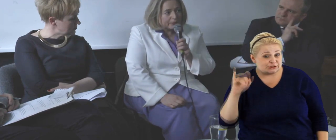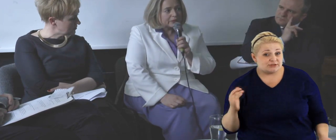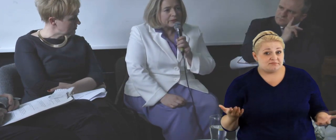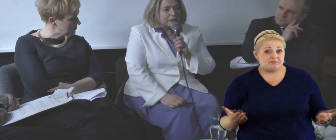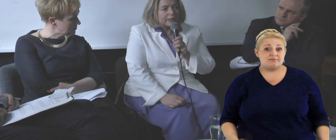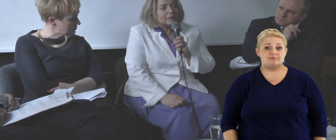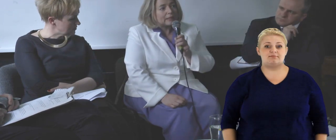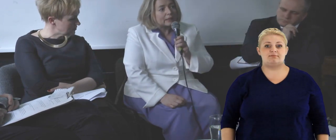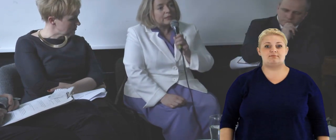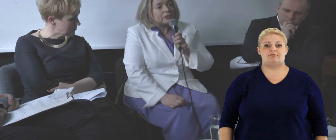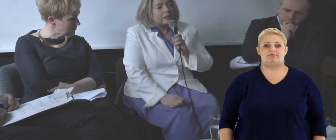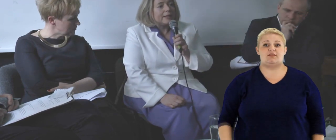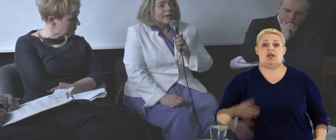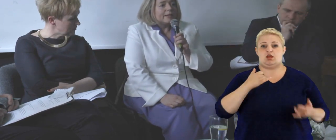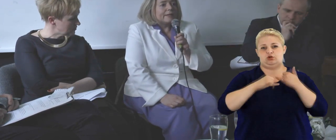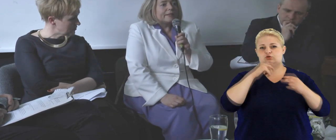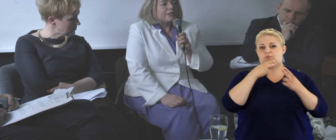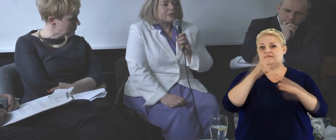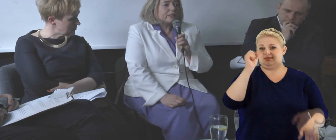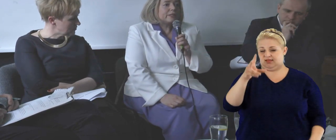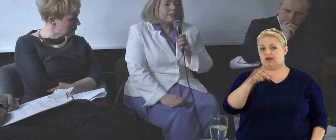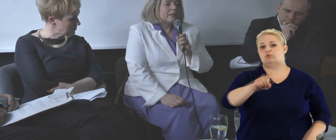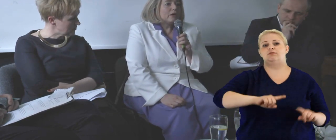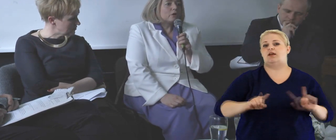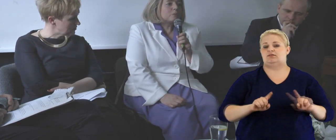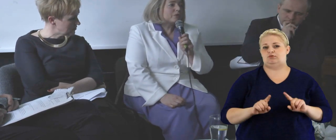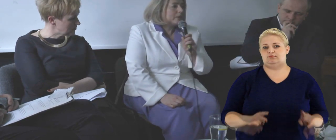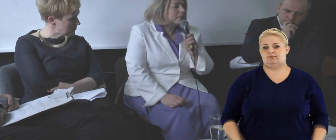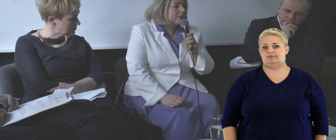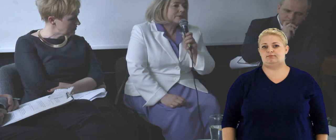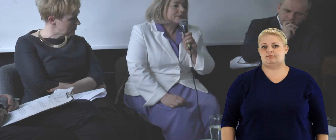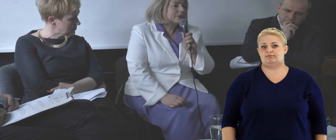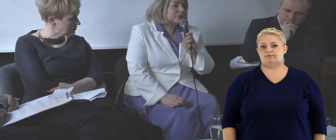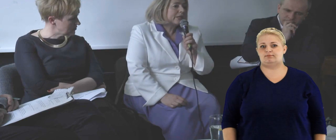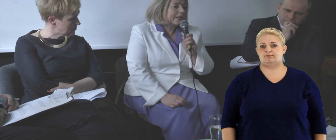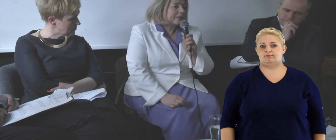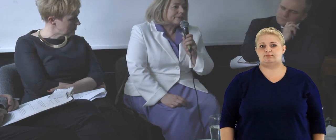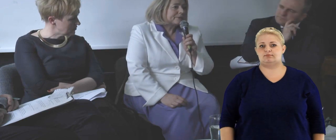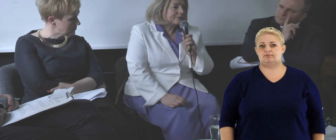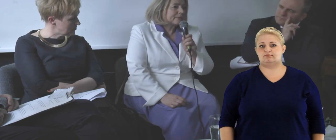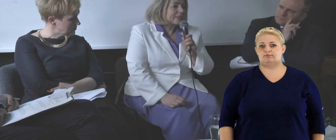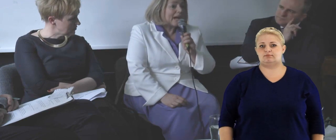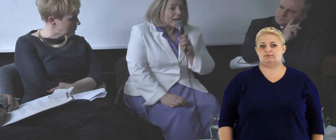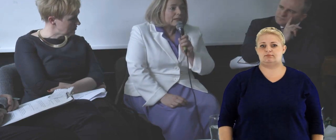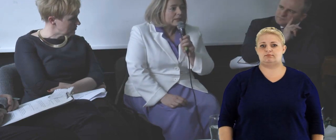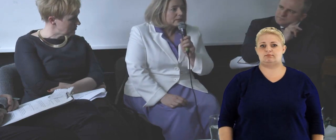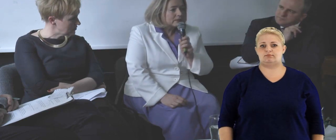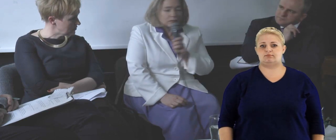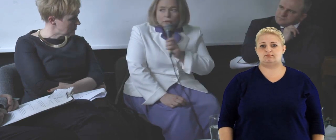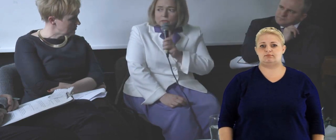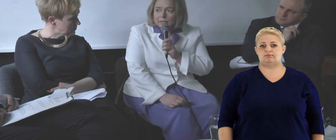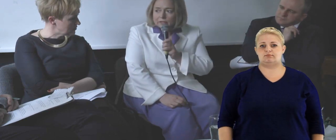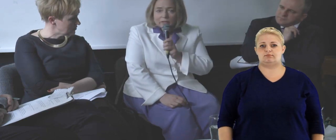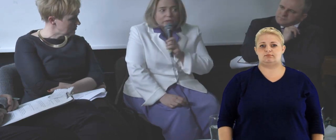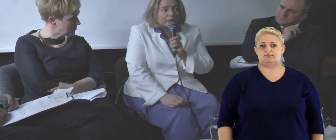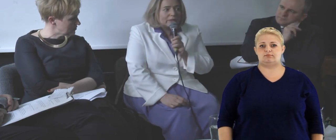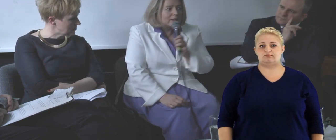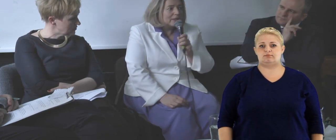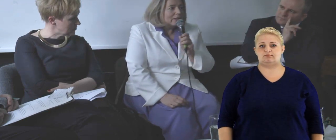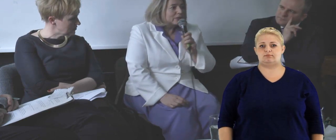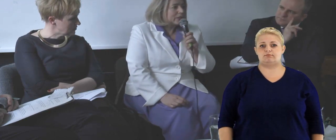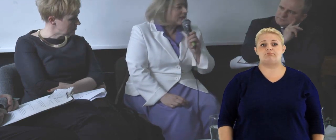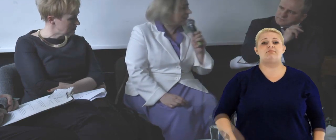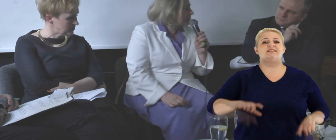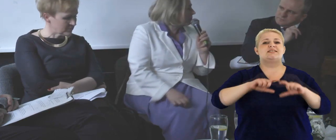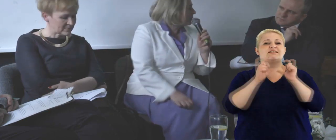No właśnie. teraz tak. Jeżeli, jeżeli odpowiemy, że tak, no to oznacza, że,